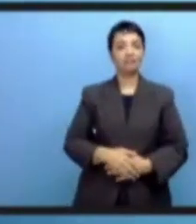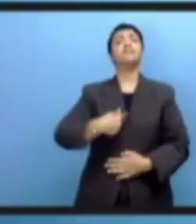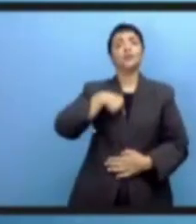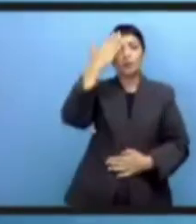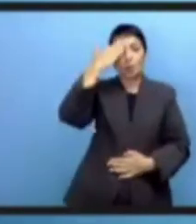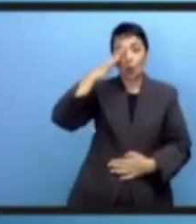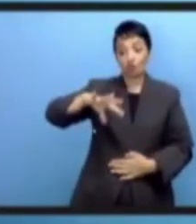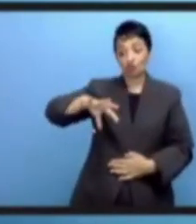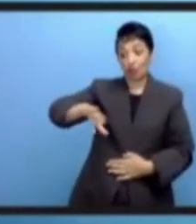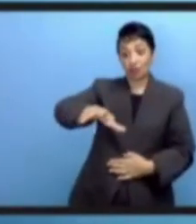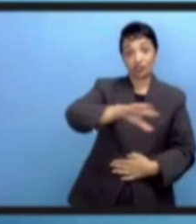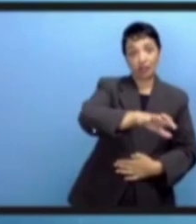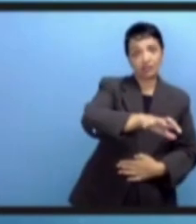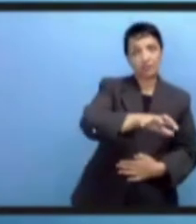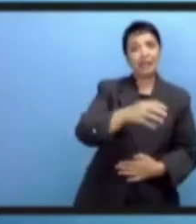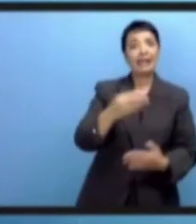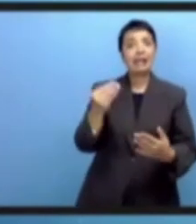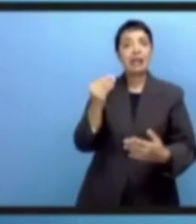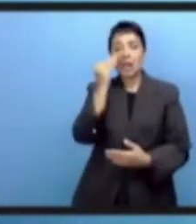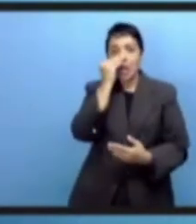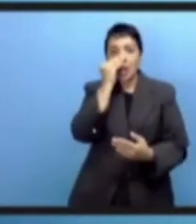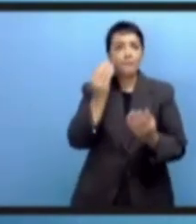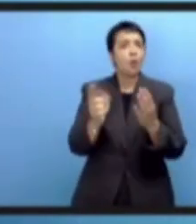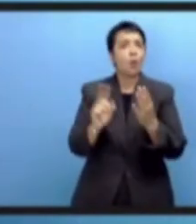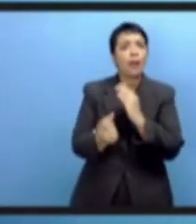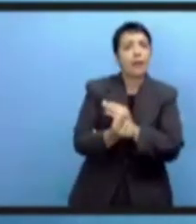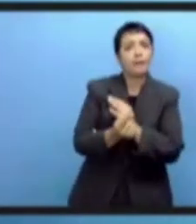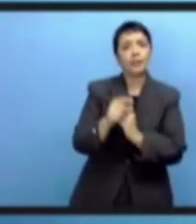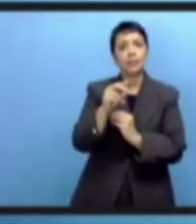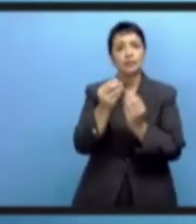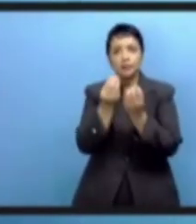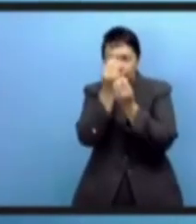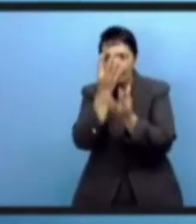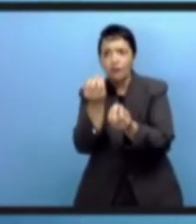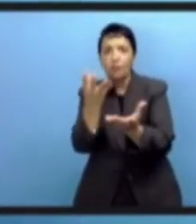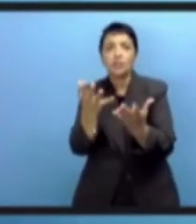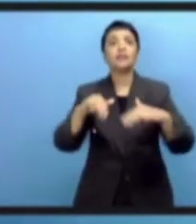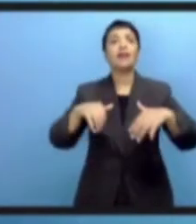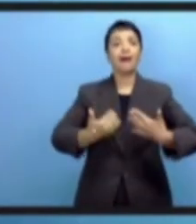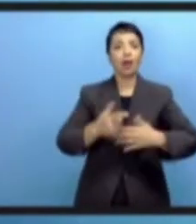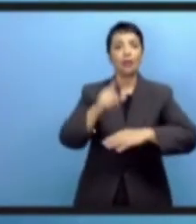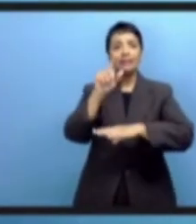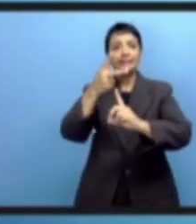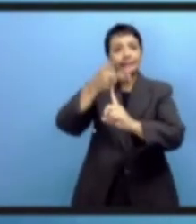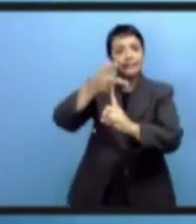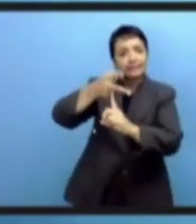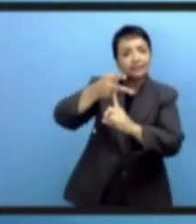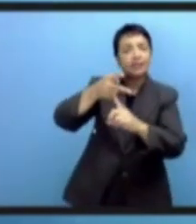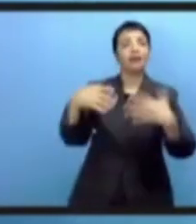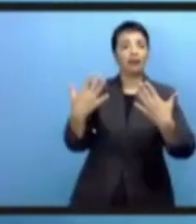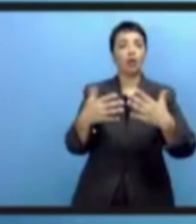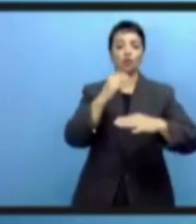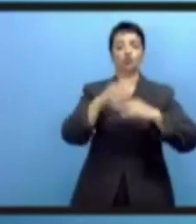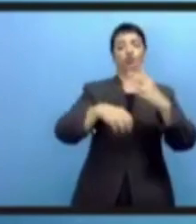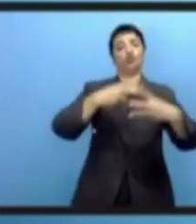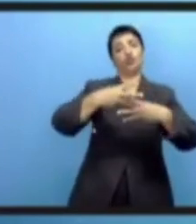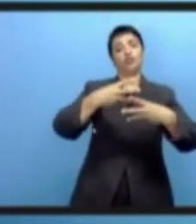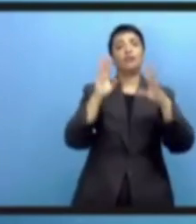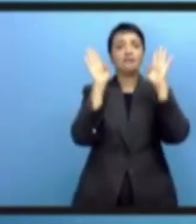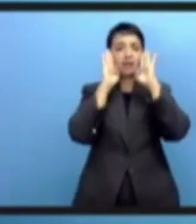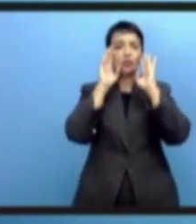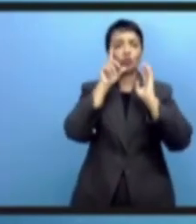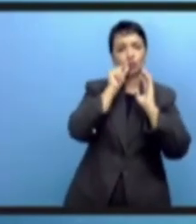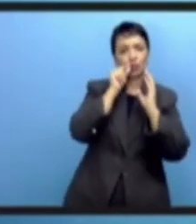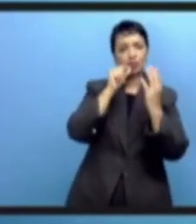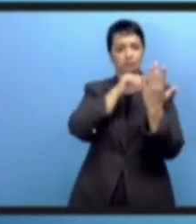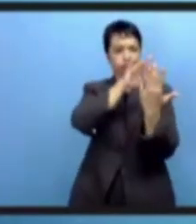молодежь проводит как минимум, а скорее более, двух часов в день на цифровых платформах.